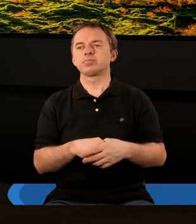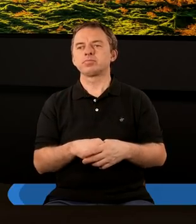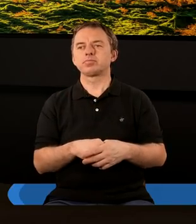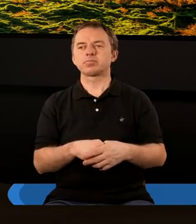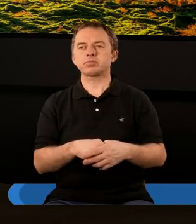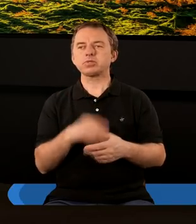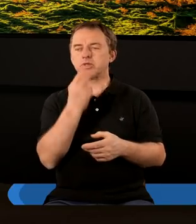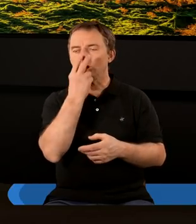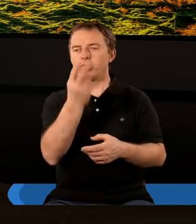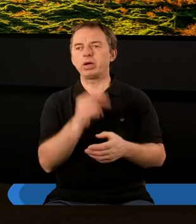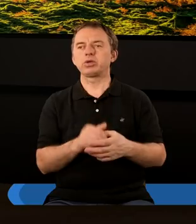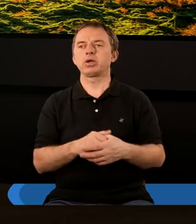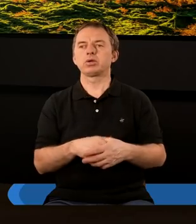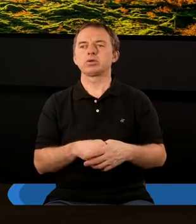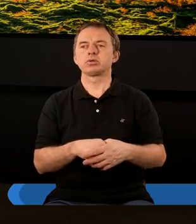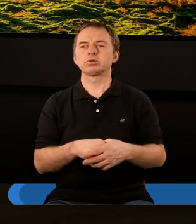I zobaczcie,